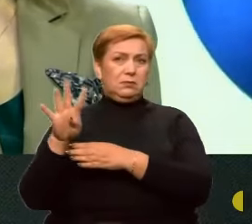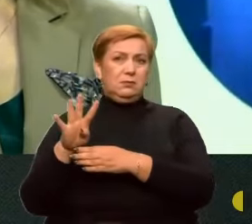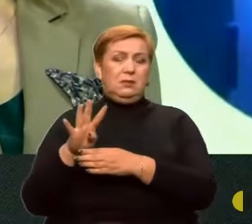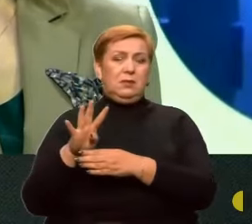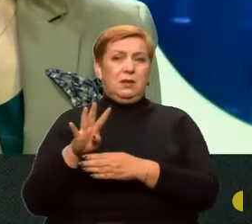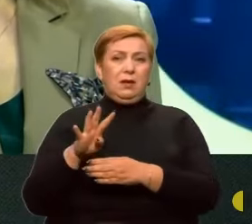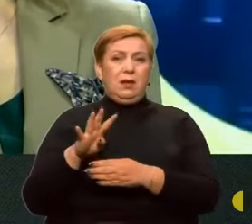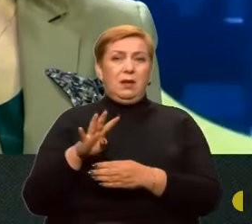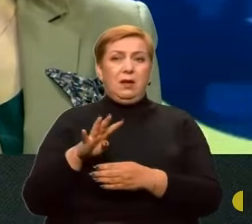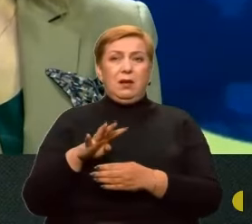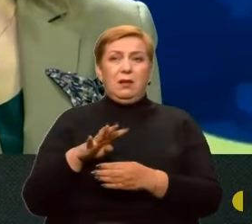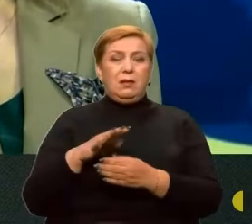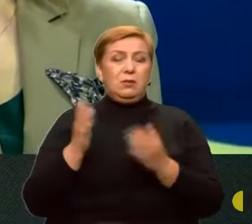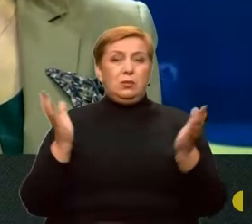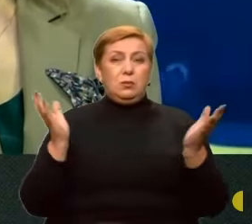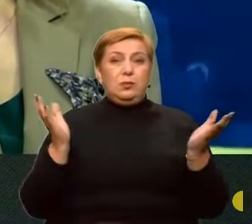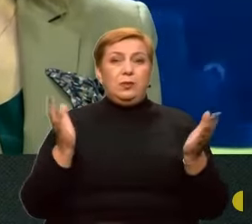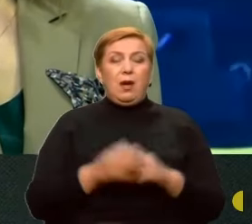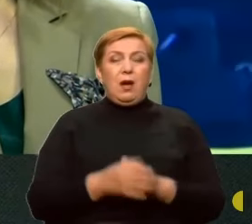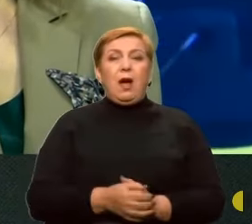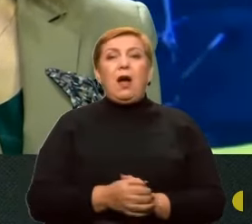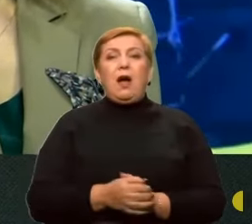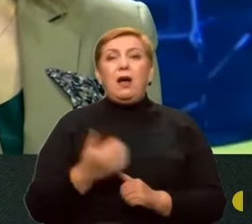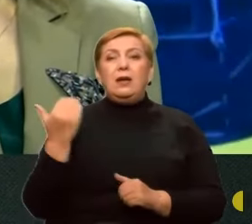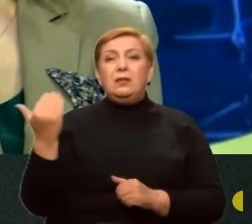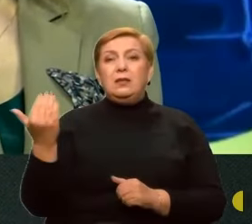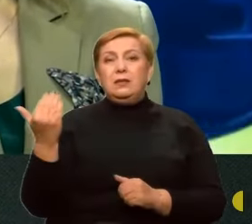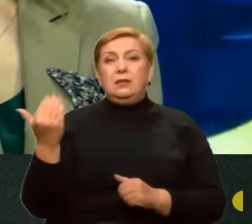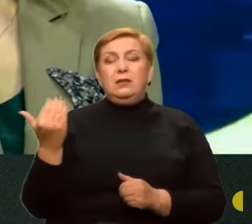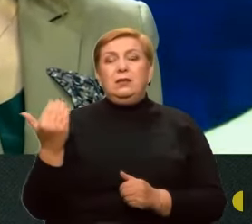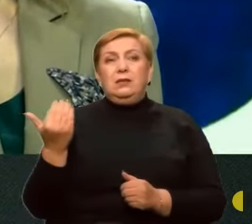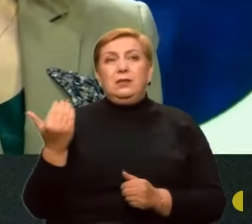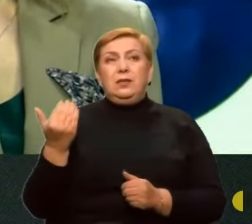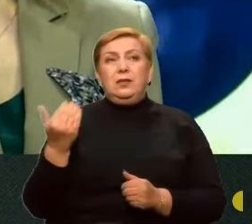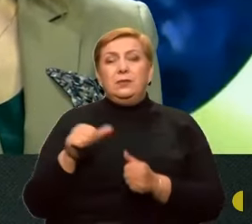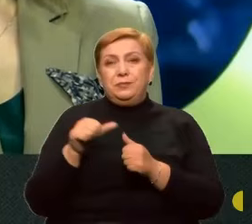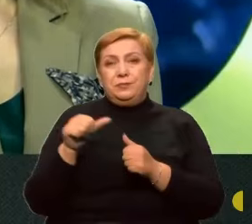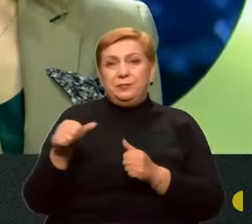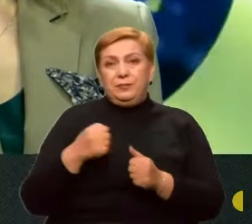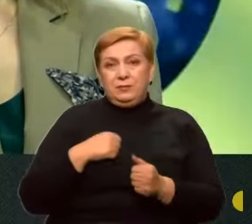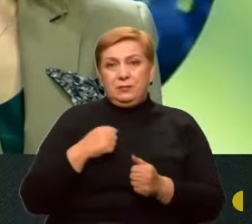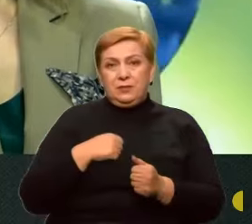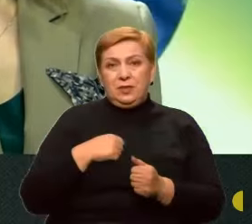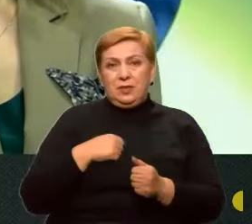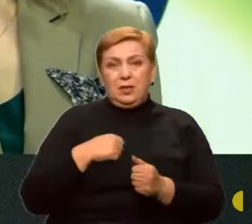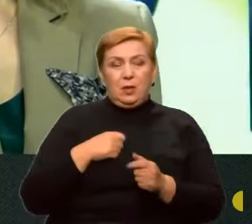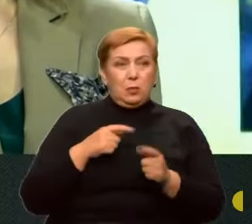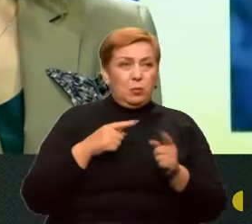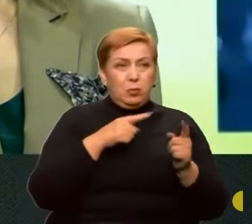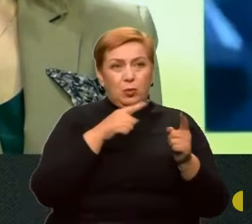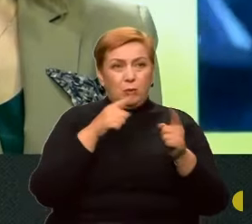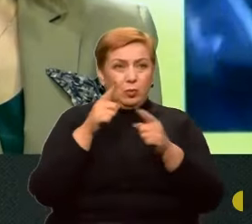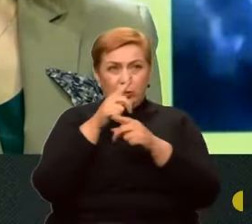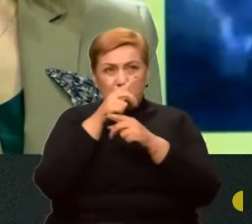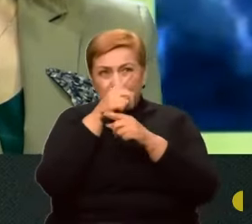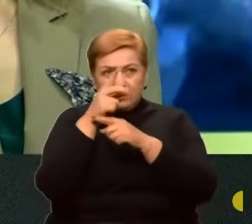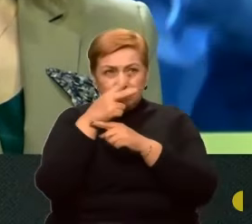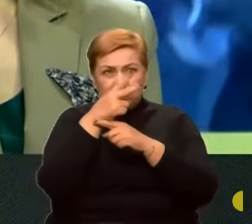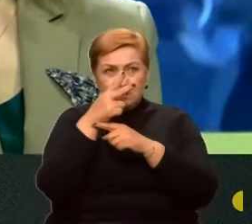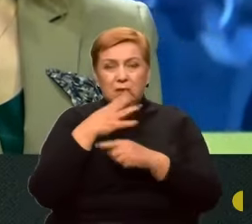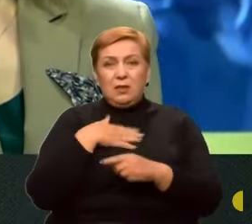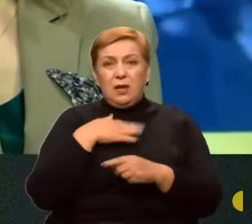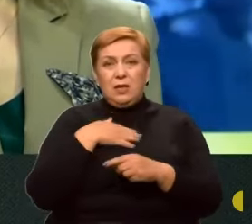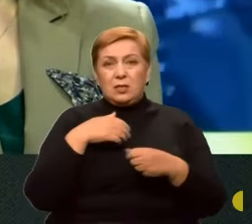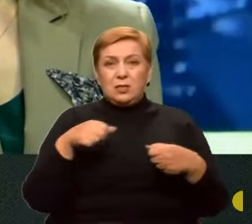Туристи їхні полюють за нашою бронетехнікою, причому у є мобільні розрахунки на квадроциклах, на тих же самих